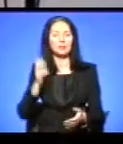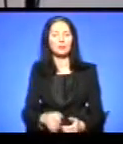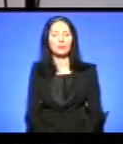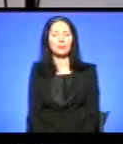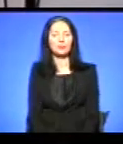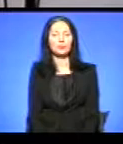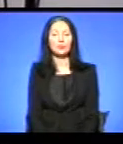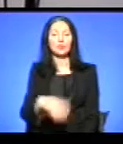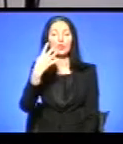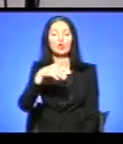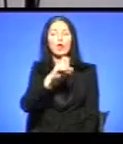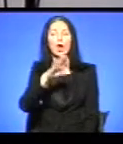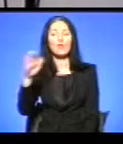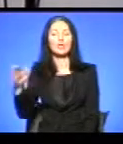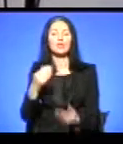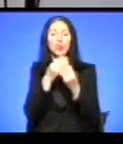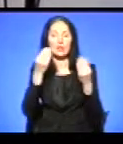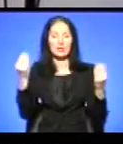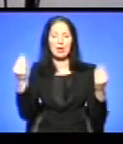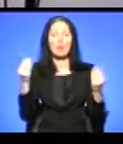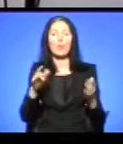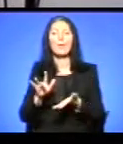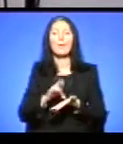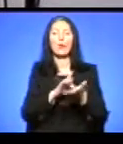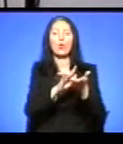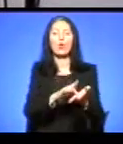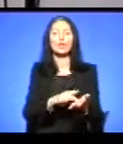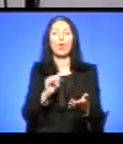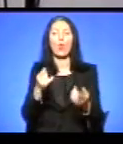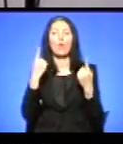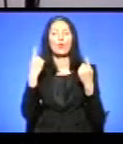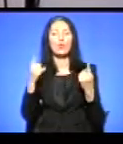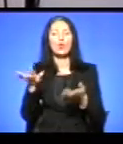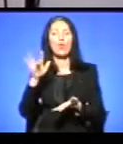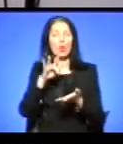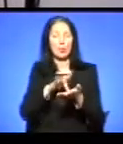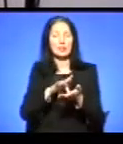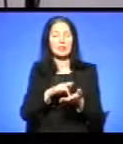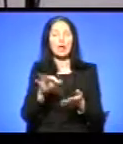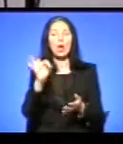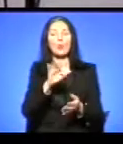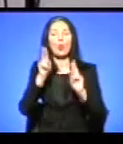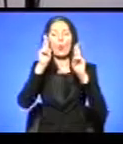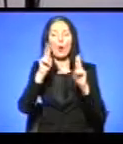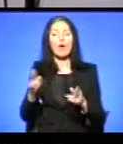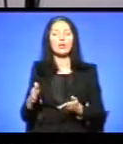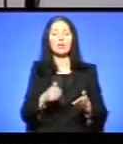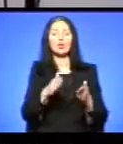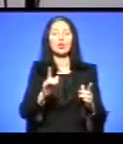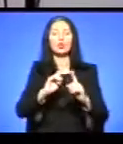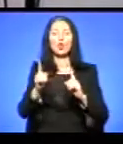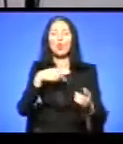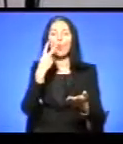40-хвилинну виставу «Пригоди у великому місті» про правило дорожнього руху показали першокласникам в Українському домі